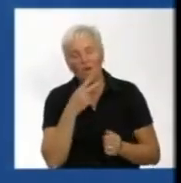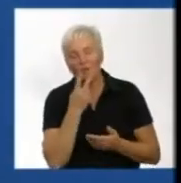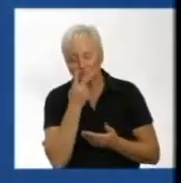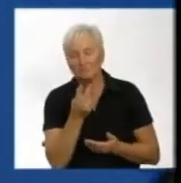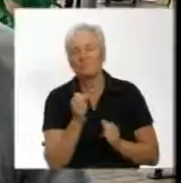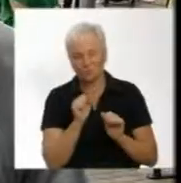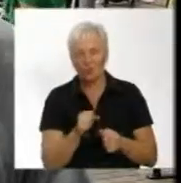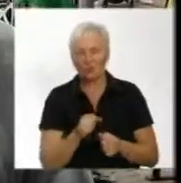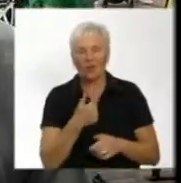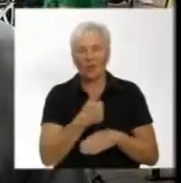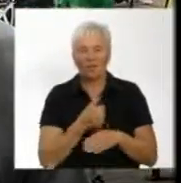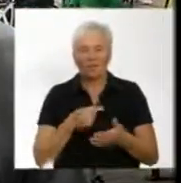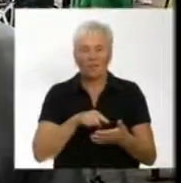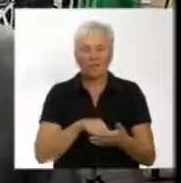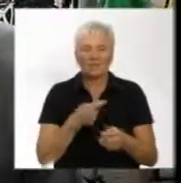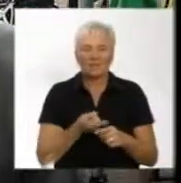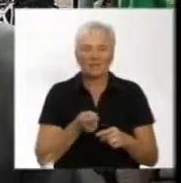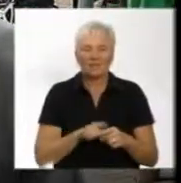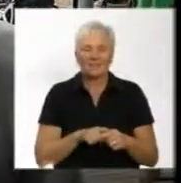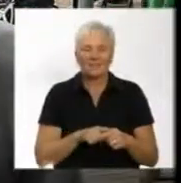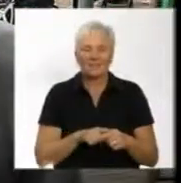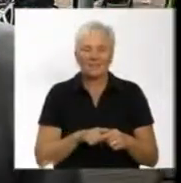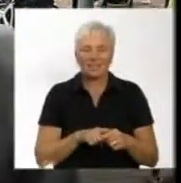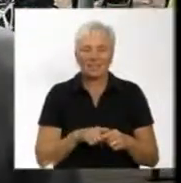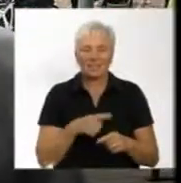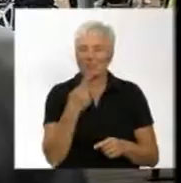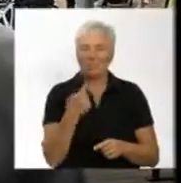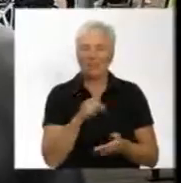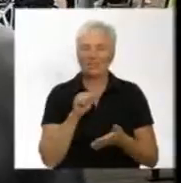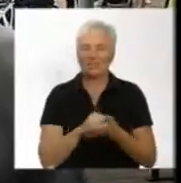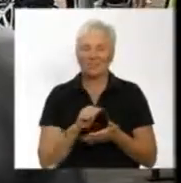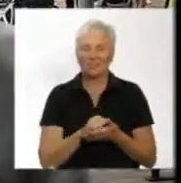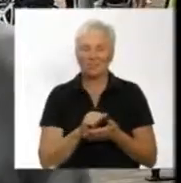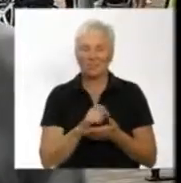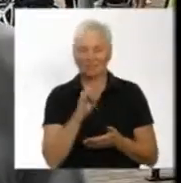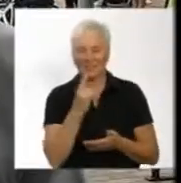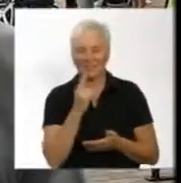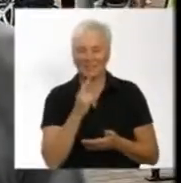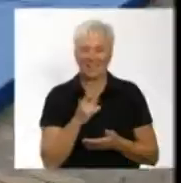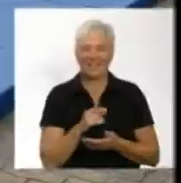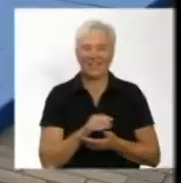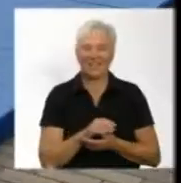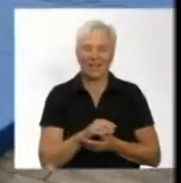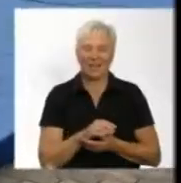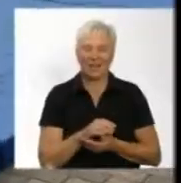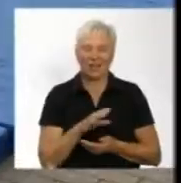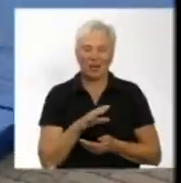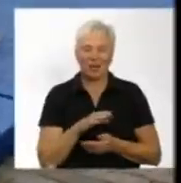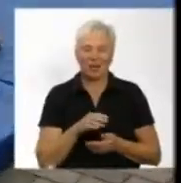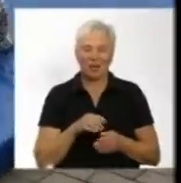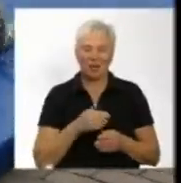Головна мета – це їхній перший диплом. Я багато зустрічаю після забігу